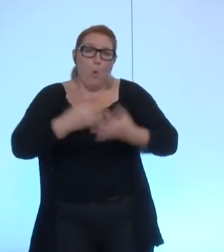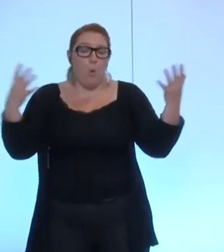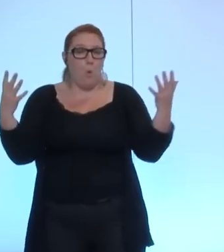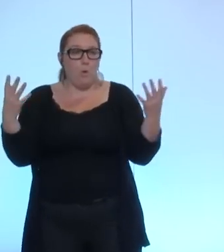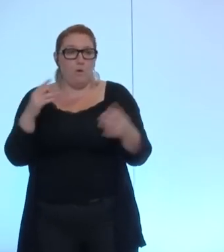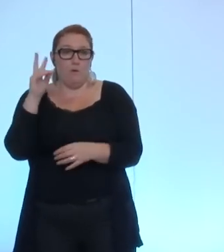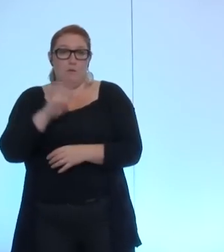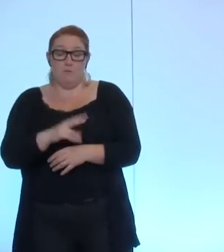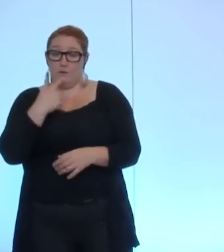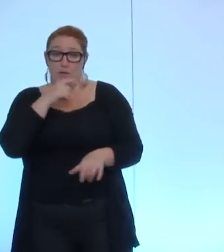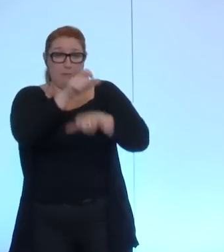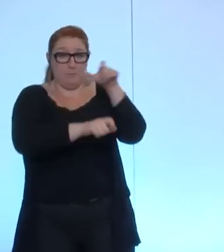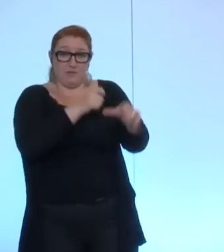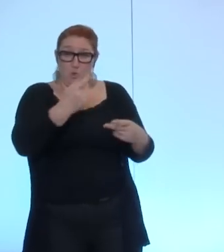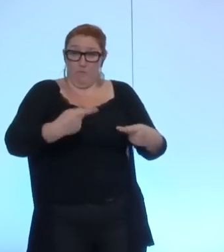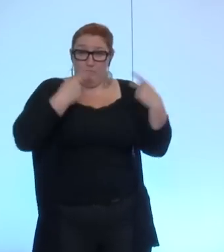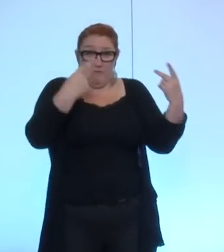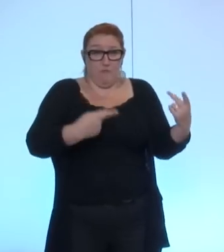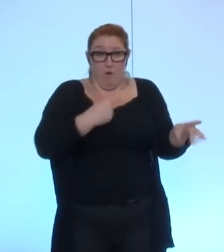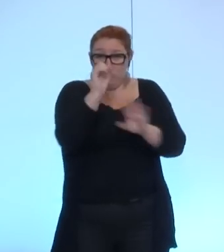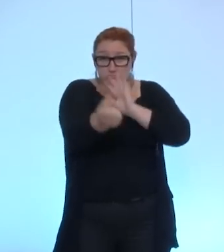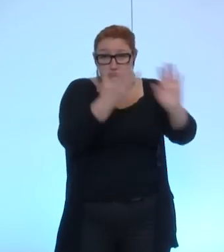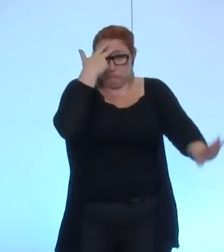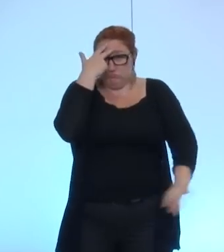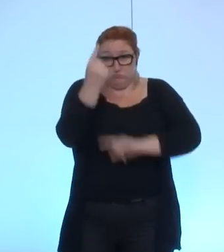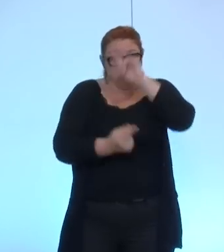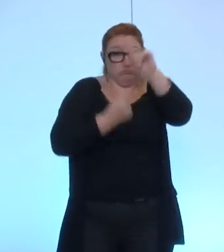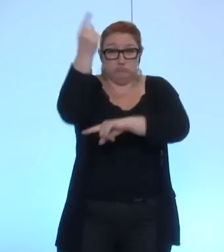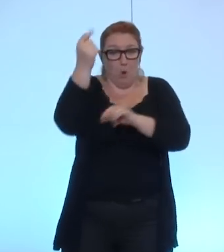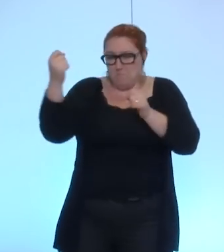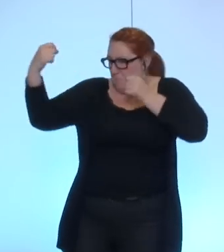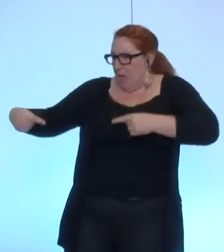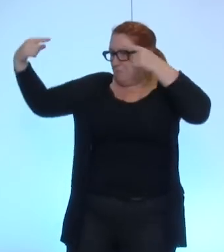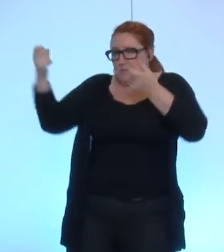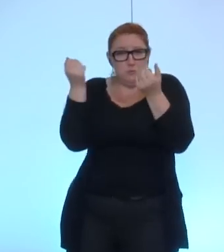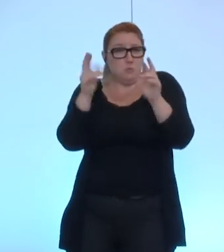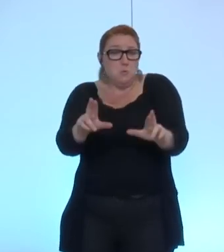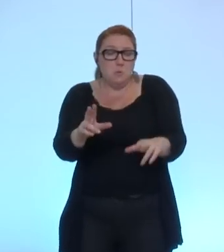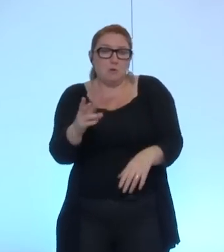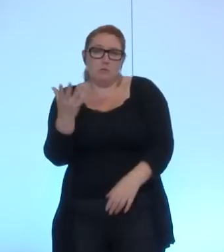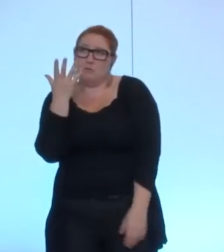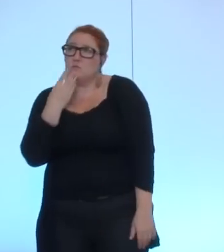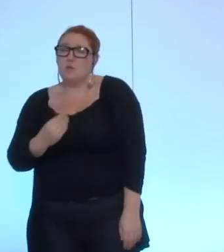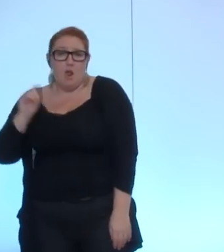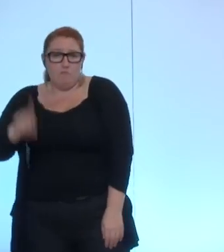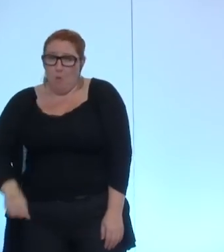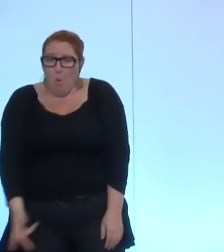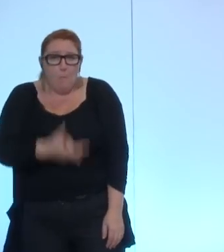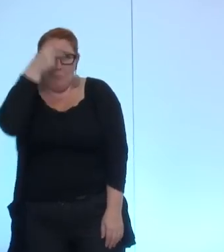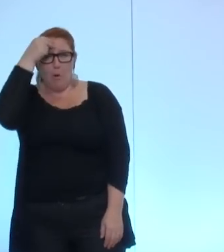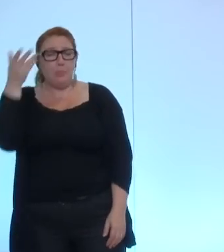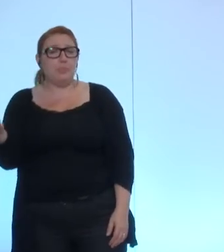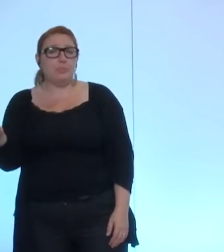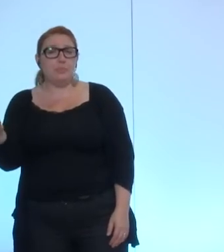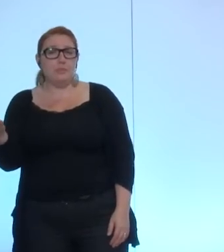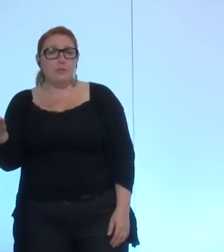survivants de ces massacres seront à tout jamais ses ennemis comment l'état d'Israël ne peut-il pas comprendre que